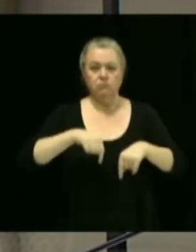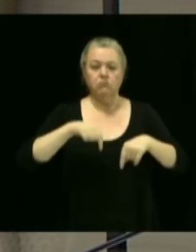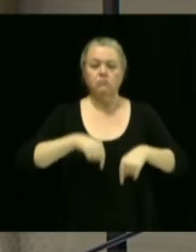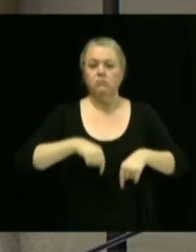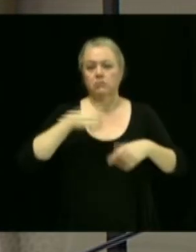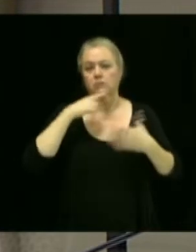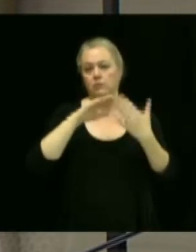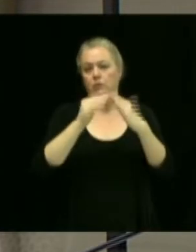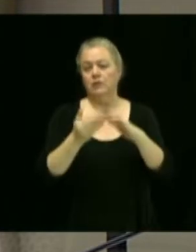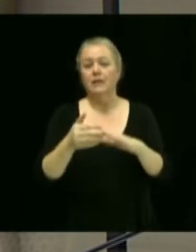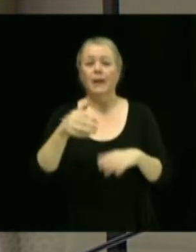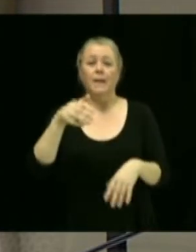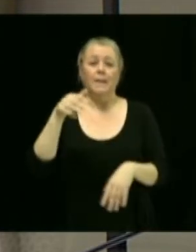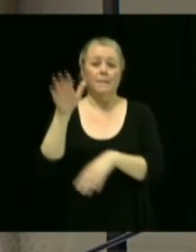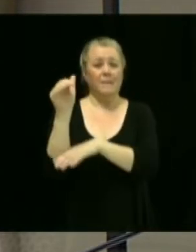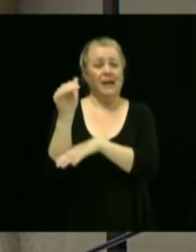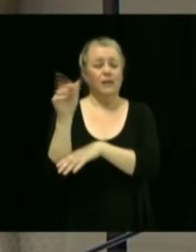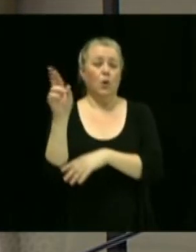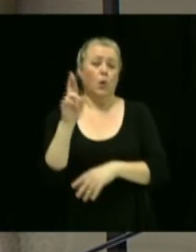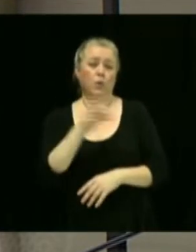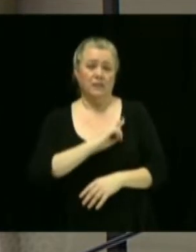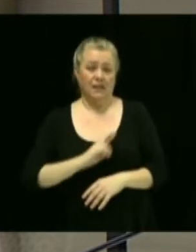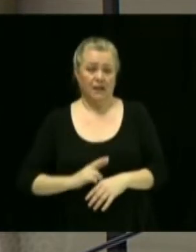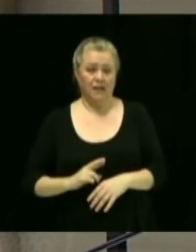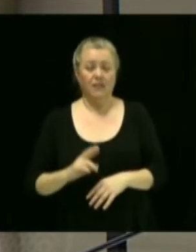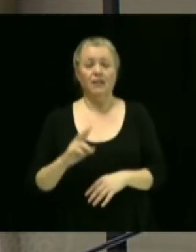Rosanne Roy étant déjà désignée à ce titre également.